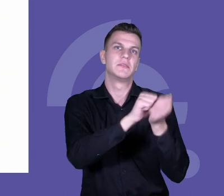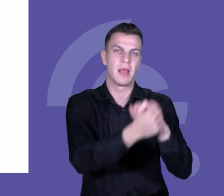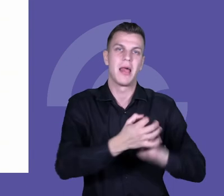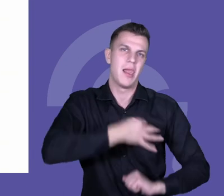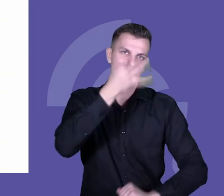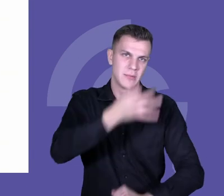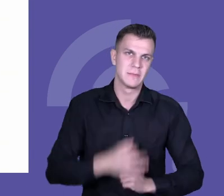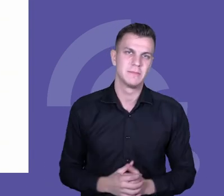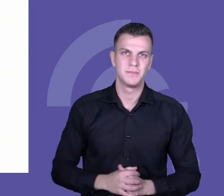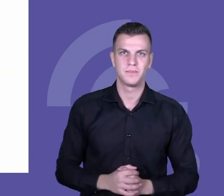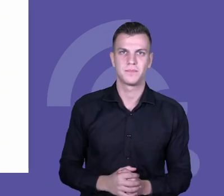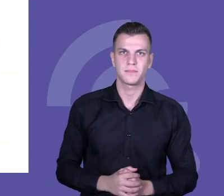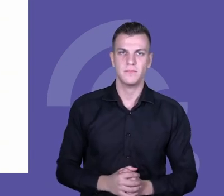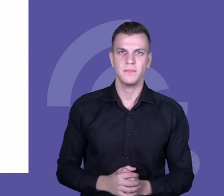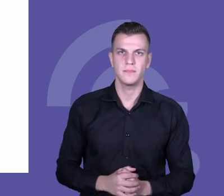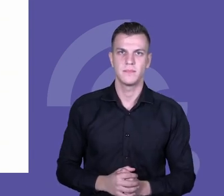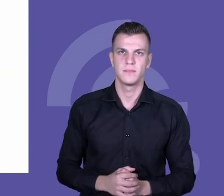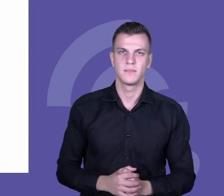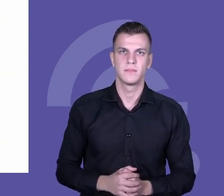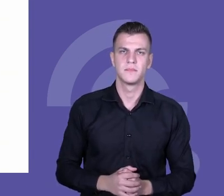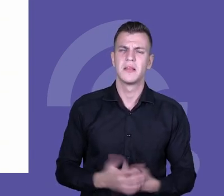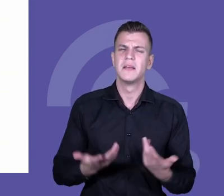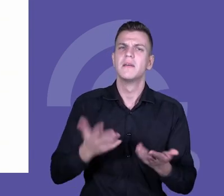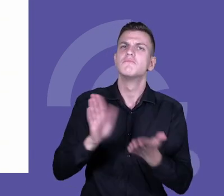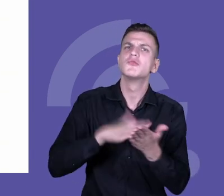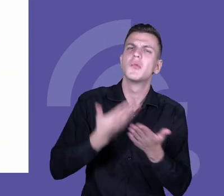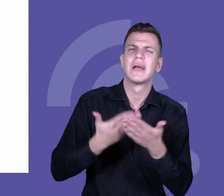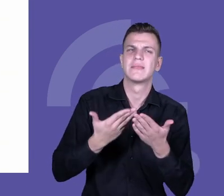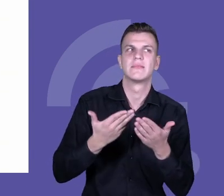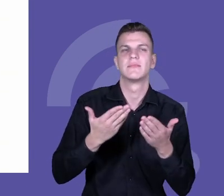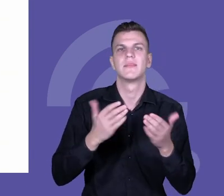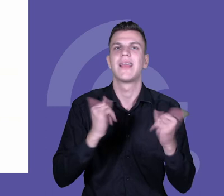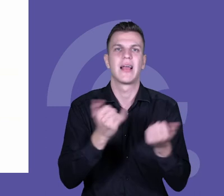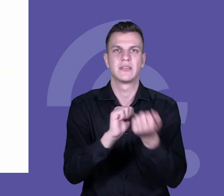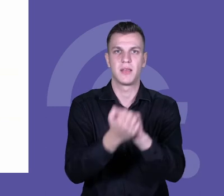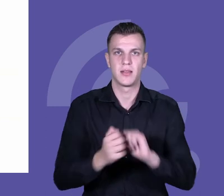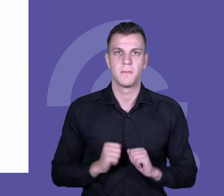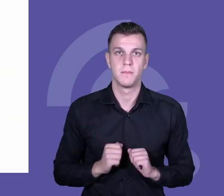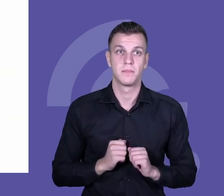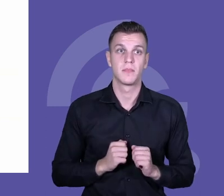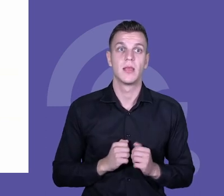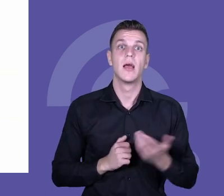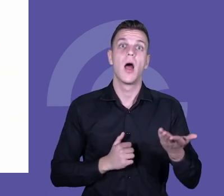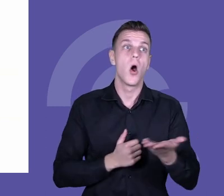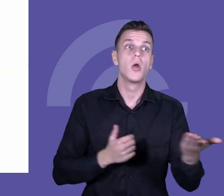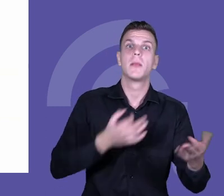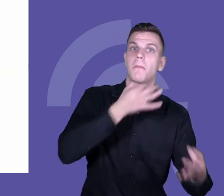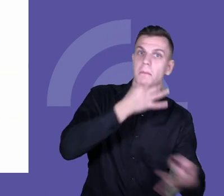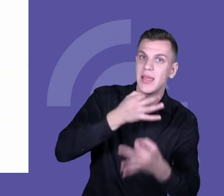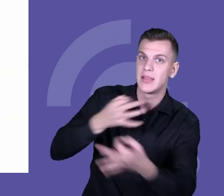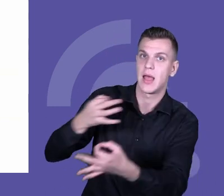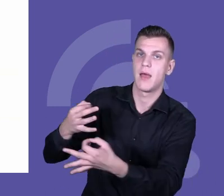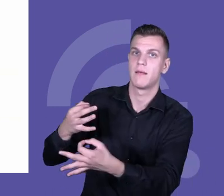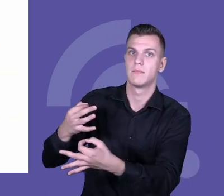I mamy tutaj te przykłady, czyli na przykład większe wykorzystanie informacji zwrotnej zamiast takiego